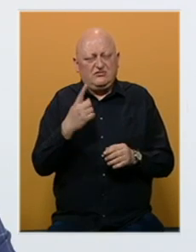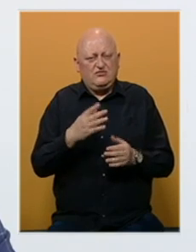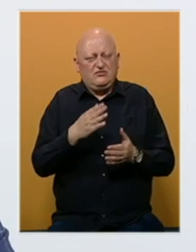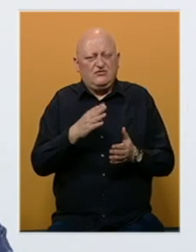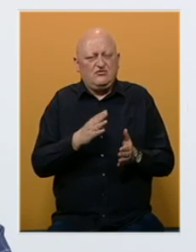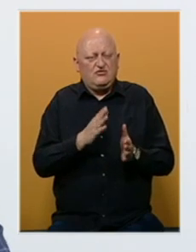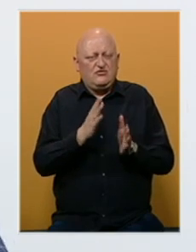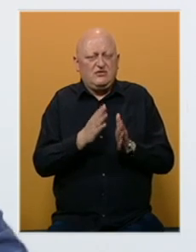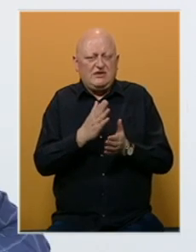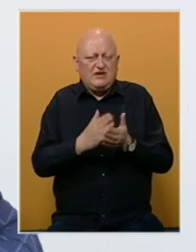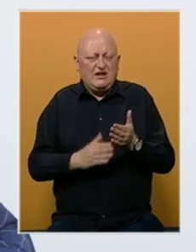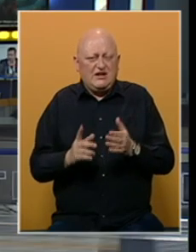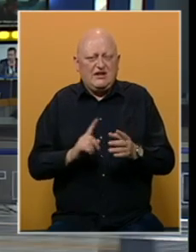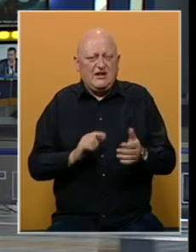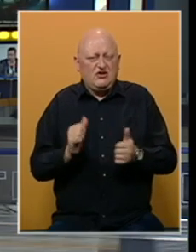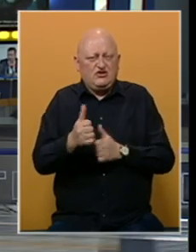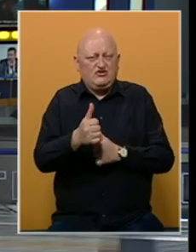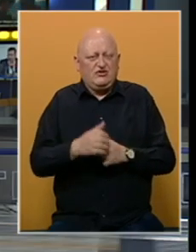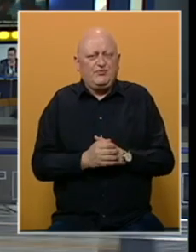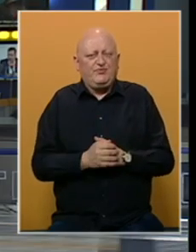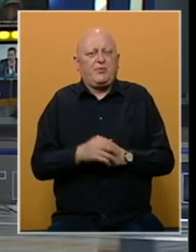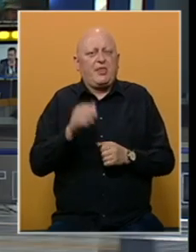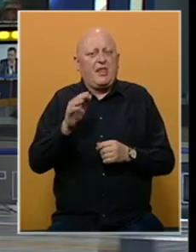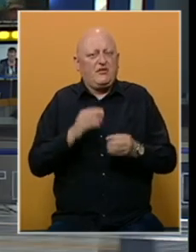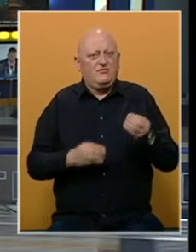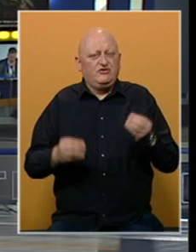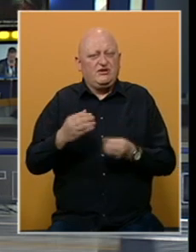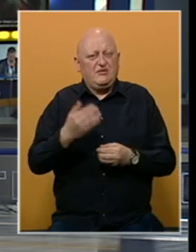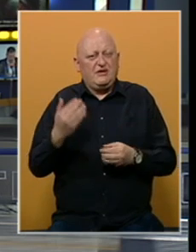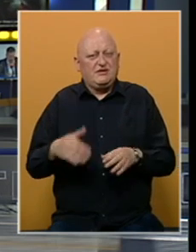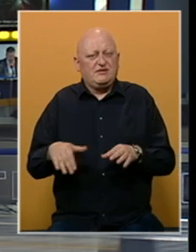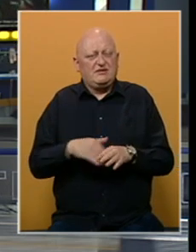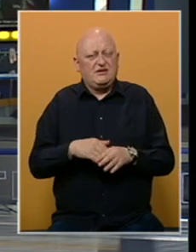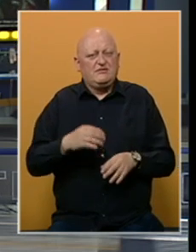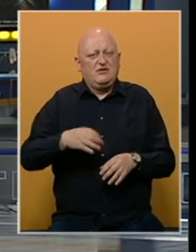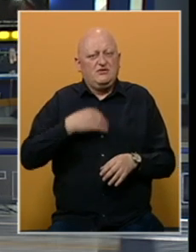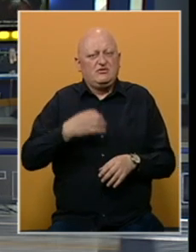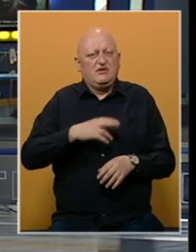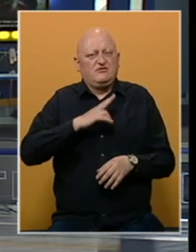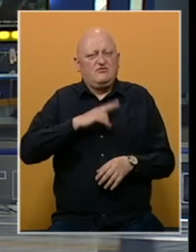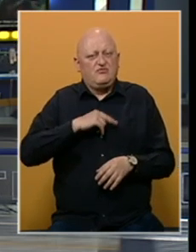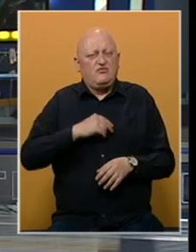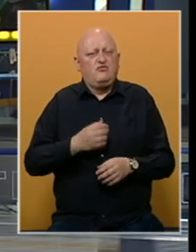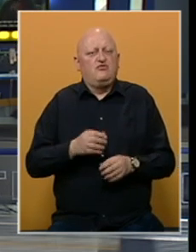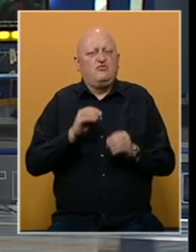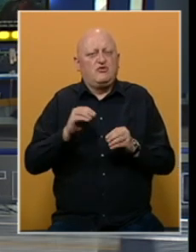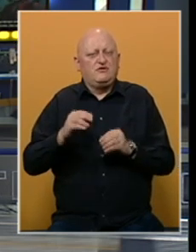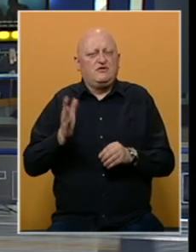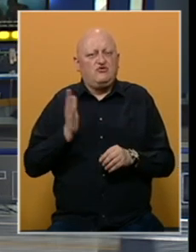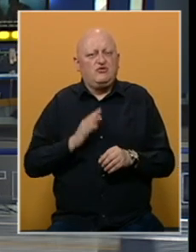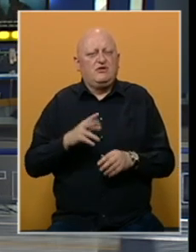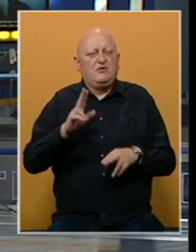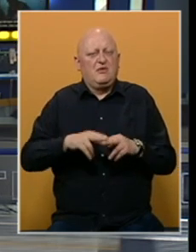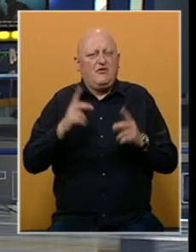segmentu nedostižna. Najabljene povećanje plata za zaposlene u zdravstvu, MUPU, prosjeti,